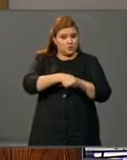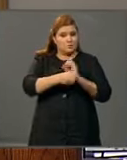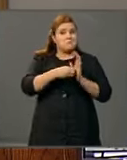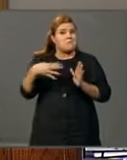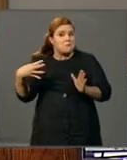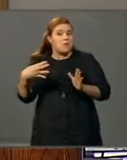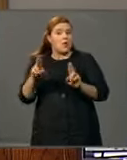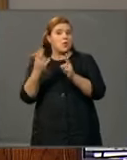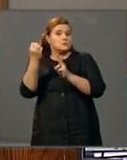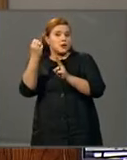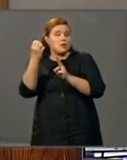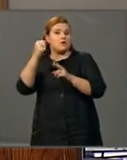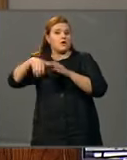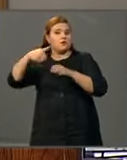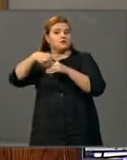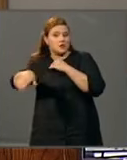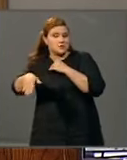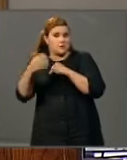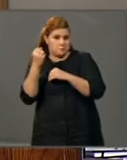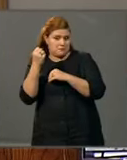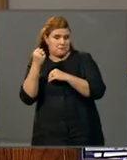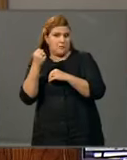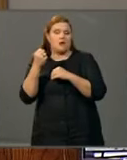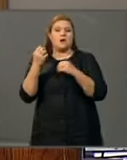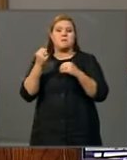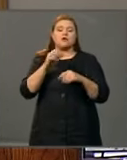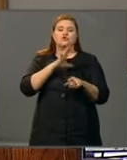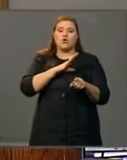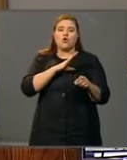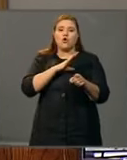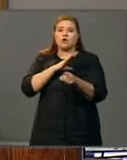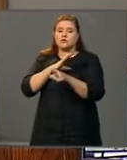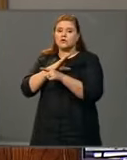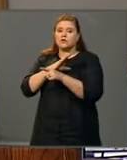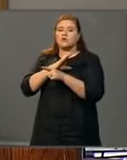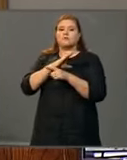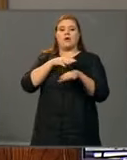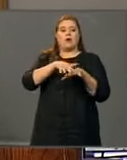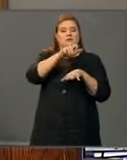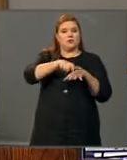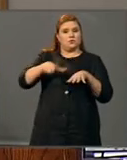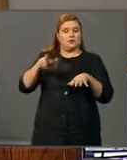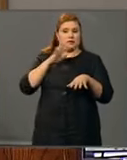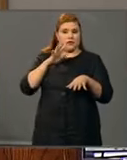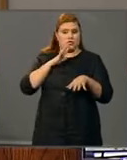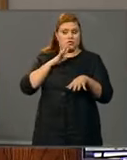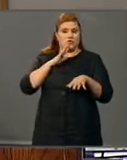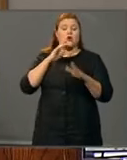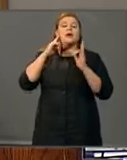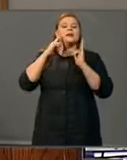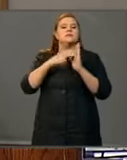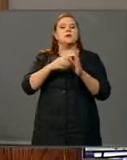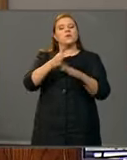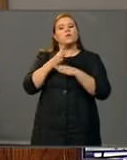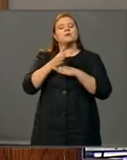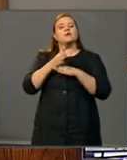jatkaa kaivostoimintaa uudelta pohjalta. Mahdollisuuksia on kyllä. Tästä kertovat asiantuntija-arviot, joiden mukaan esimerkiksi yhtiön